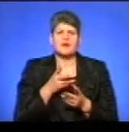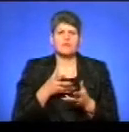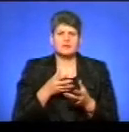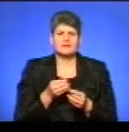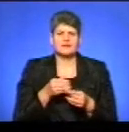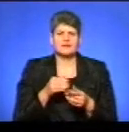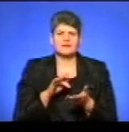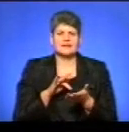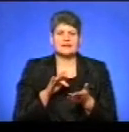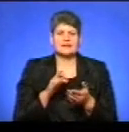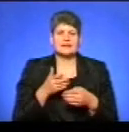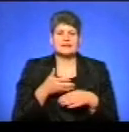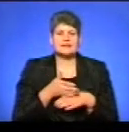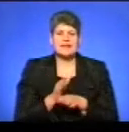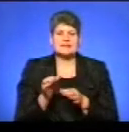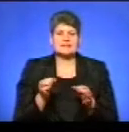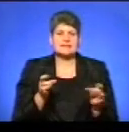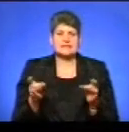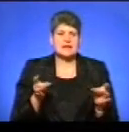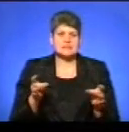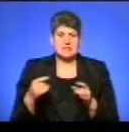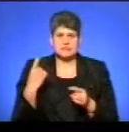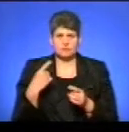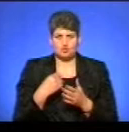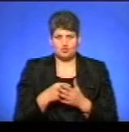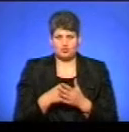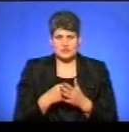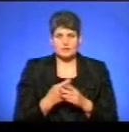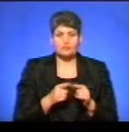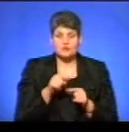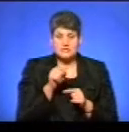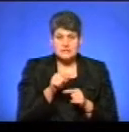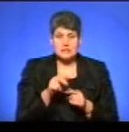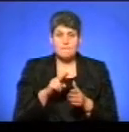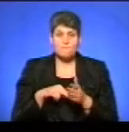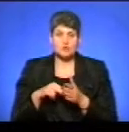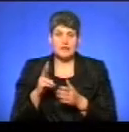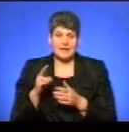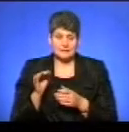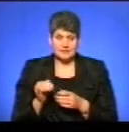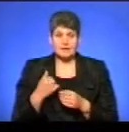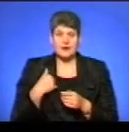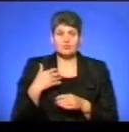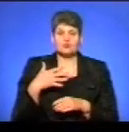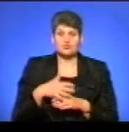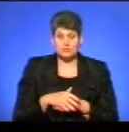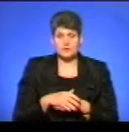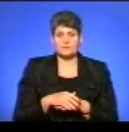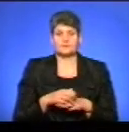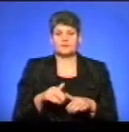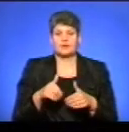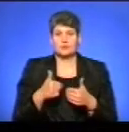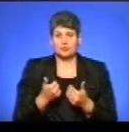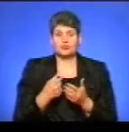децентралізація на формування обласного бюджету, тому що ці податки, наскільки я розумію, йдуть до бюджетів